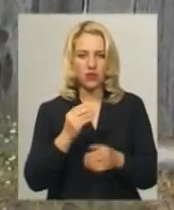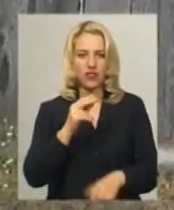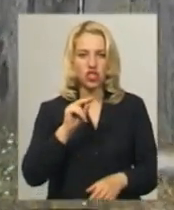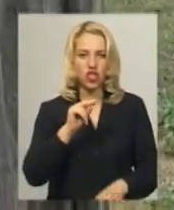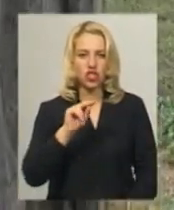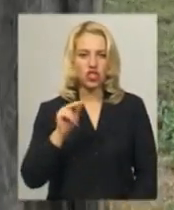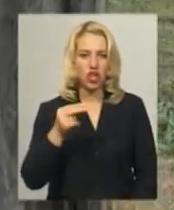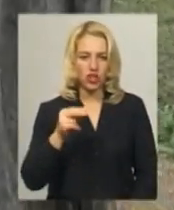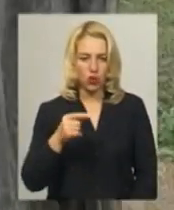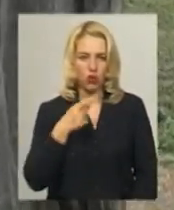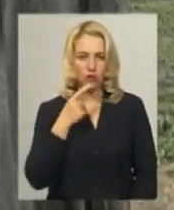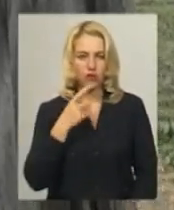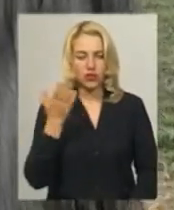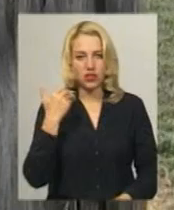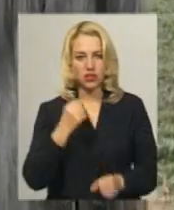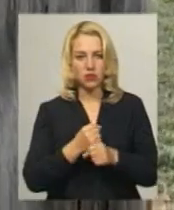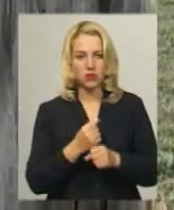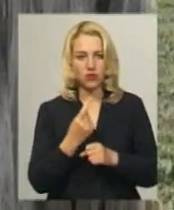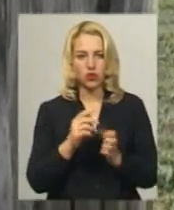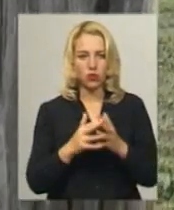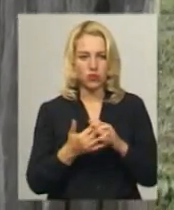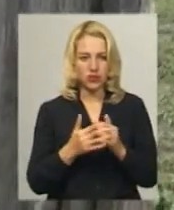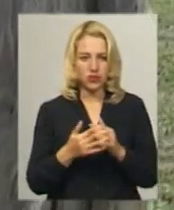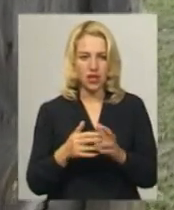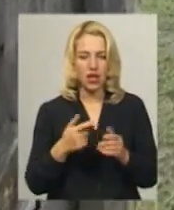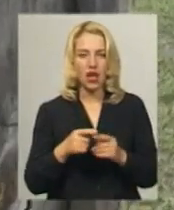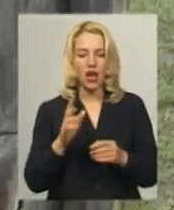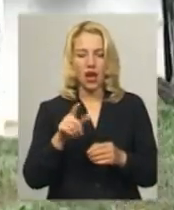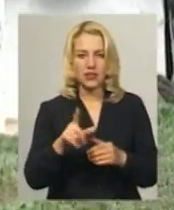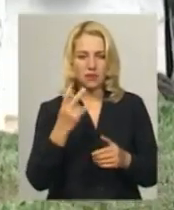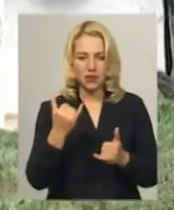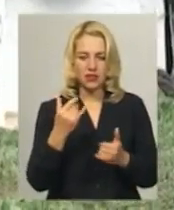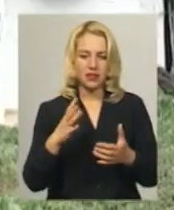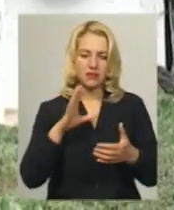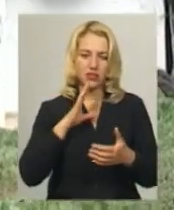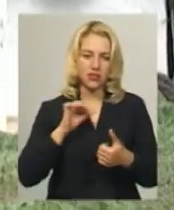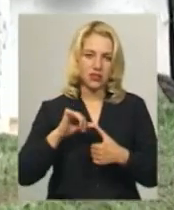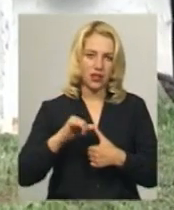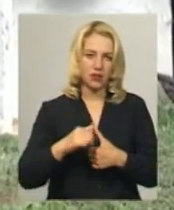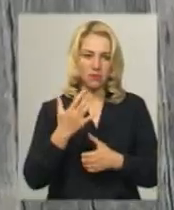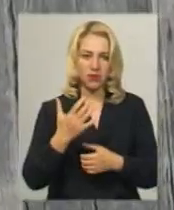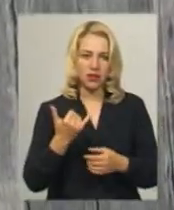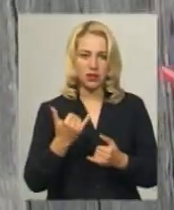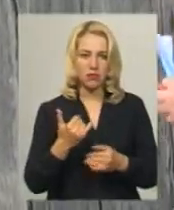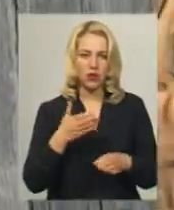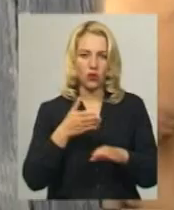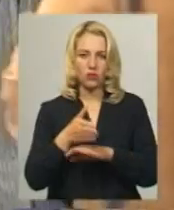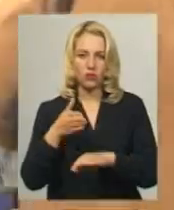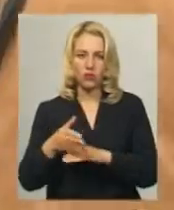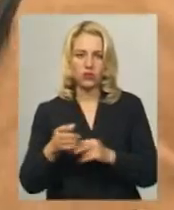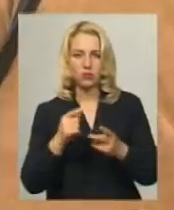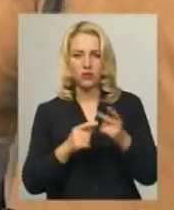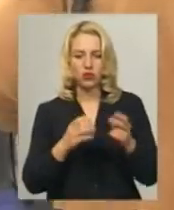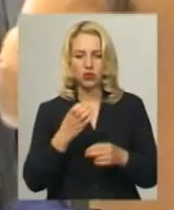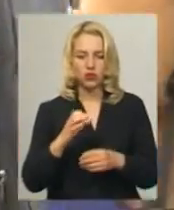розказує, раніше працювала в одному селі, після реформ у «Укрпошті» за нею закріпили п'ять. І тепер за день обходить півтори-дві сотні дворів. Приносить